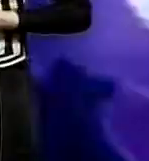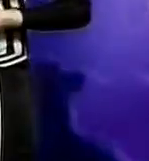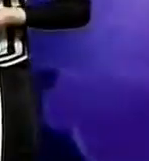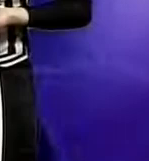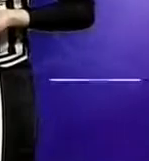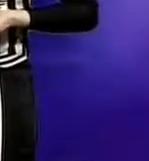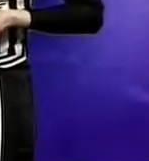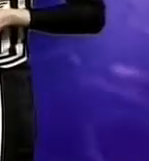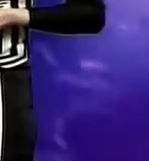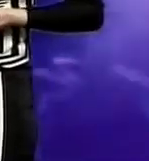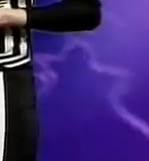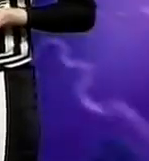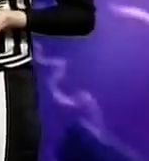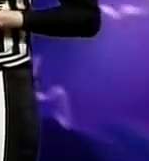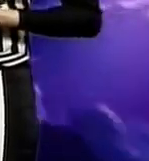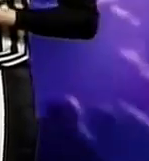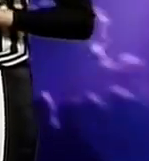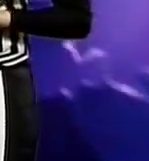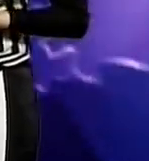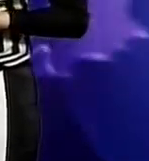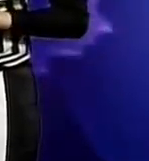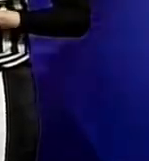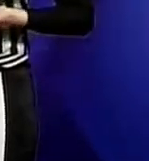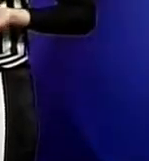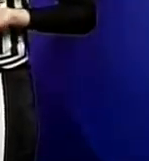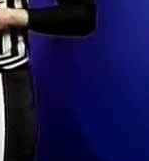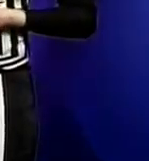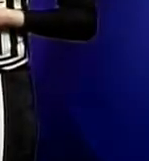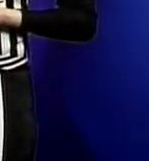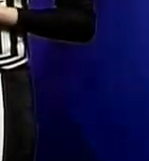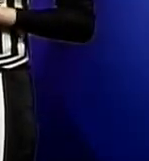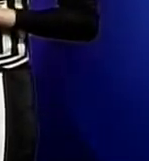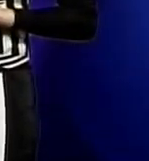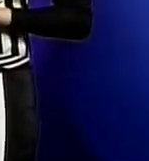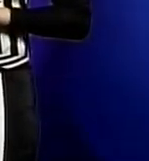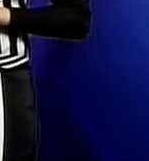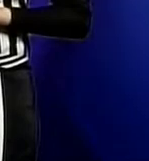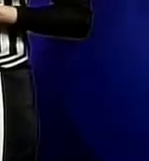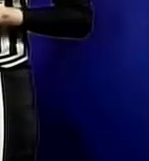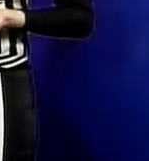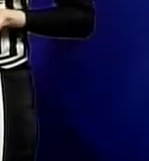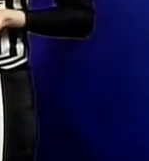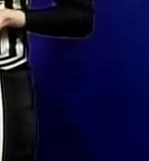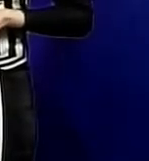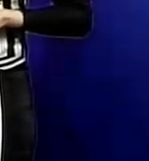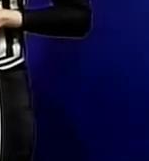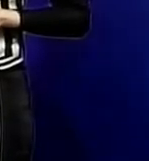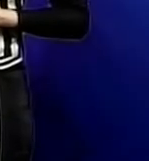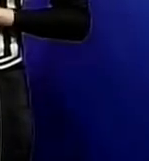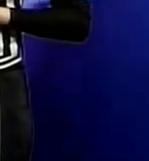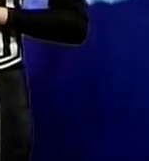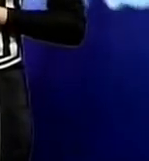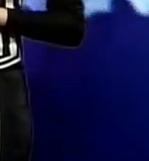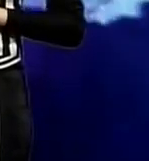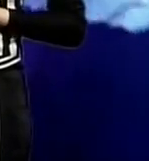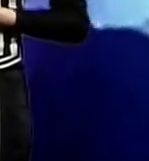Саме 6 березня багато країн світу вітають з професійним святом тих людей, які роблять посмішки щирими